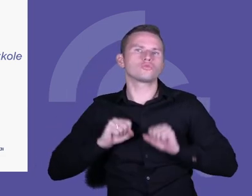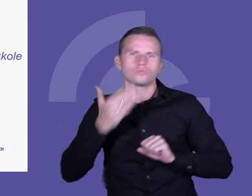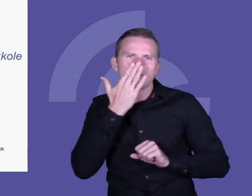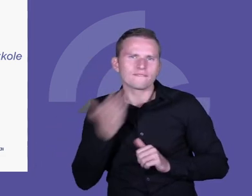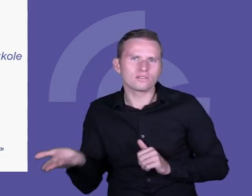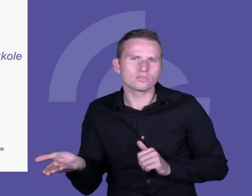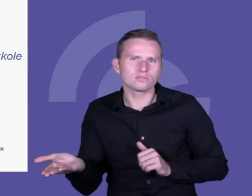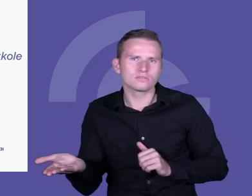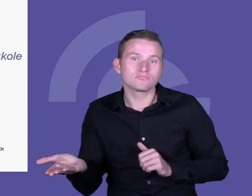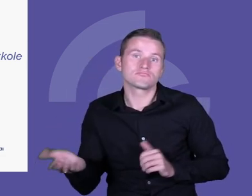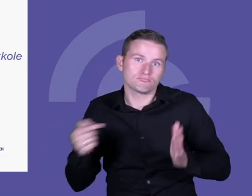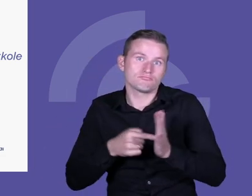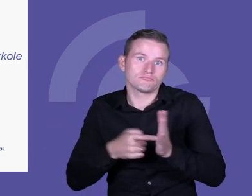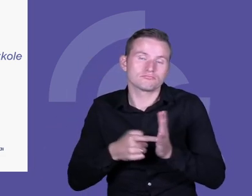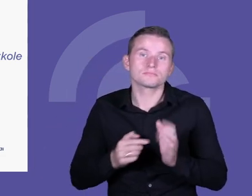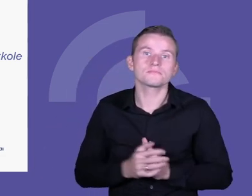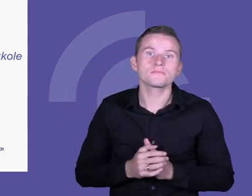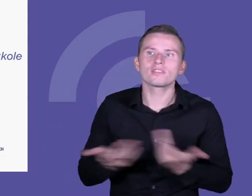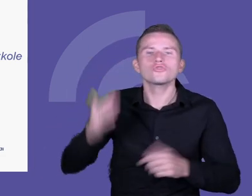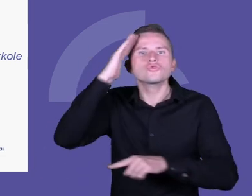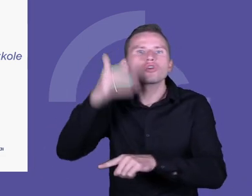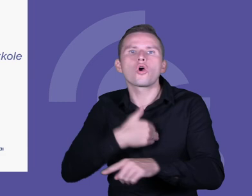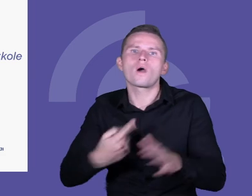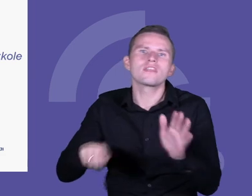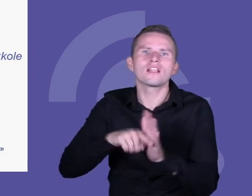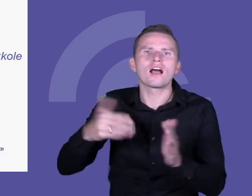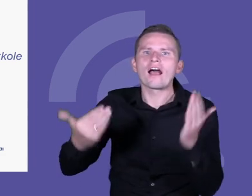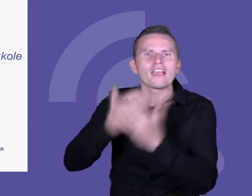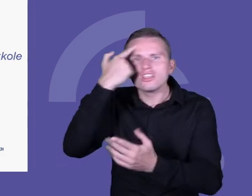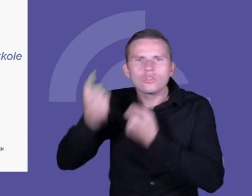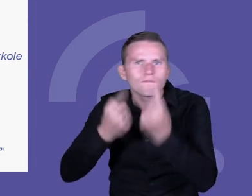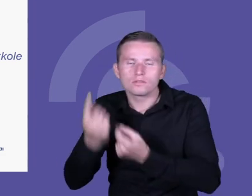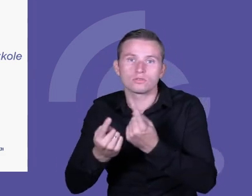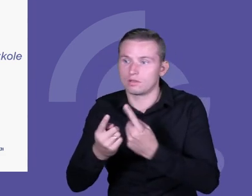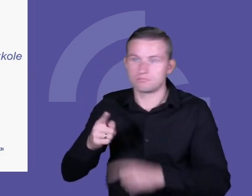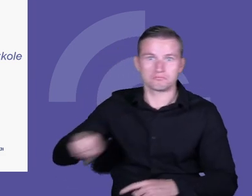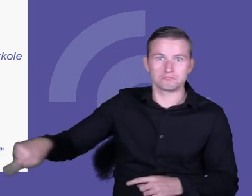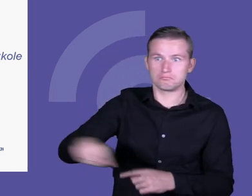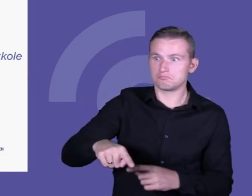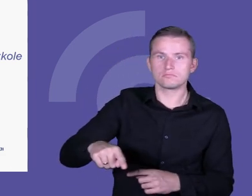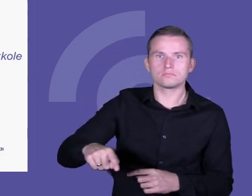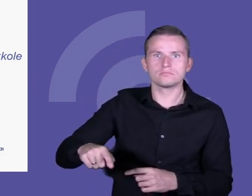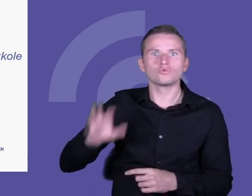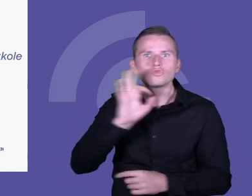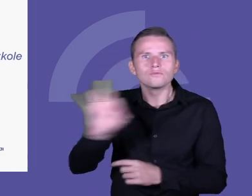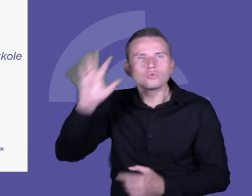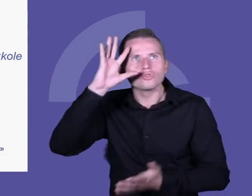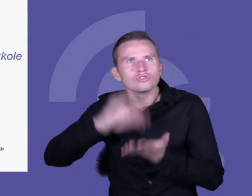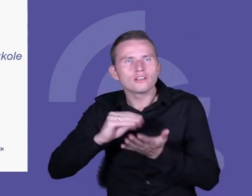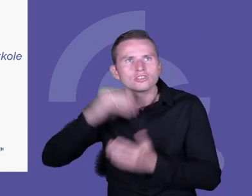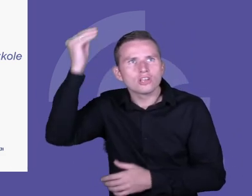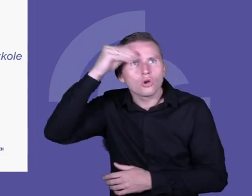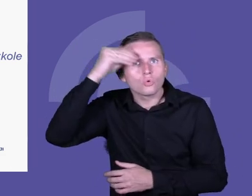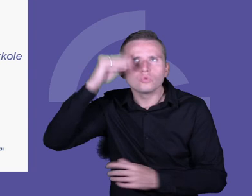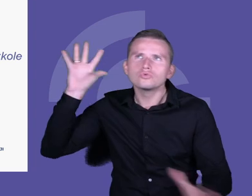że rzeczywiście szkoła dla innowatora zmieniła ich doświadczenie uczenia się i